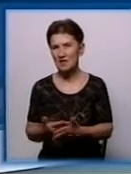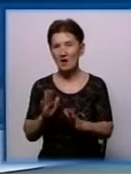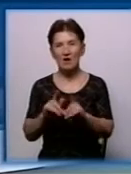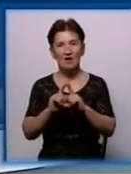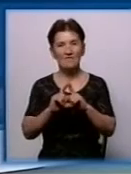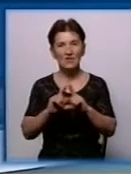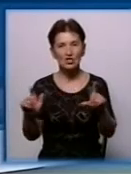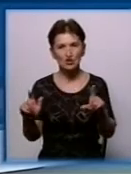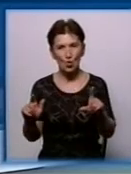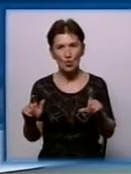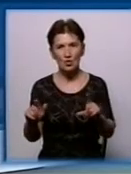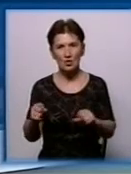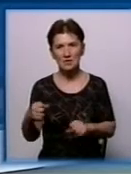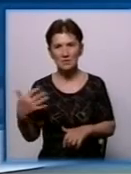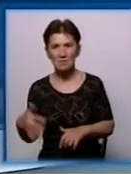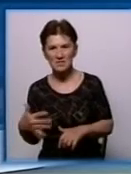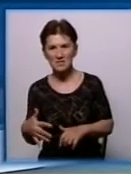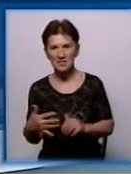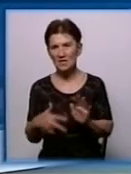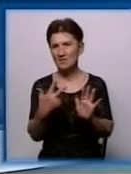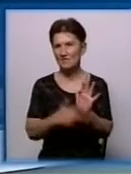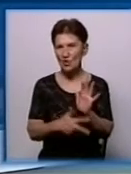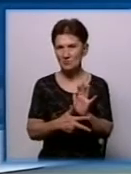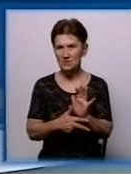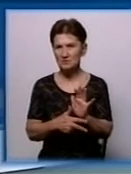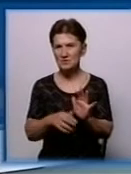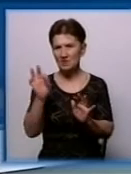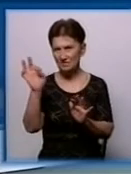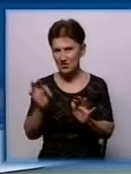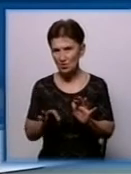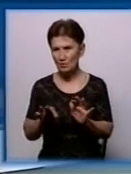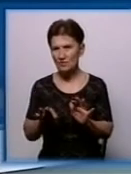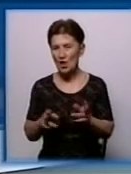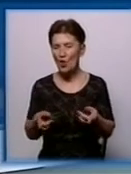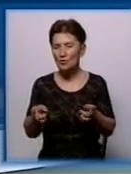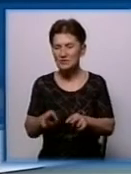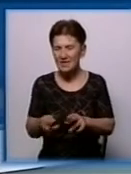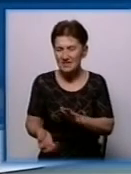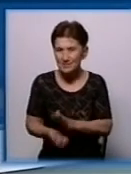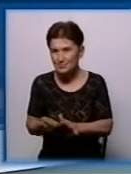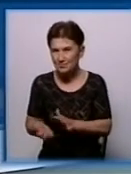на 50-80% вже змонтований є. Залишилось недозмонтовано